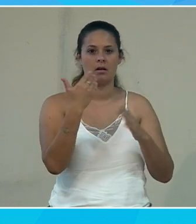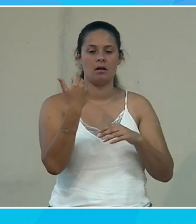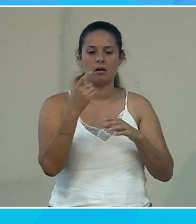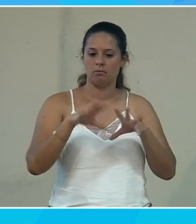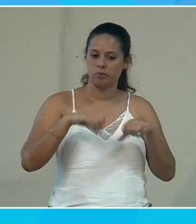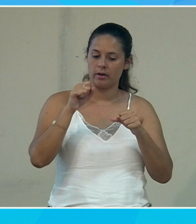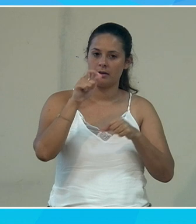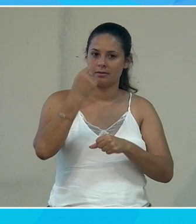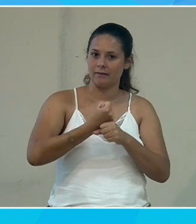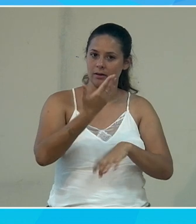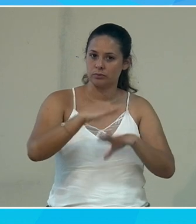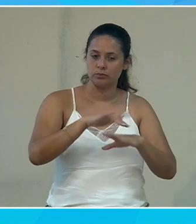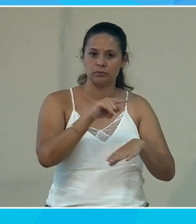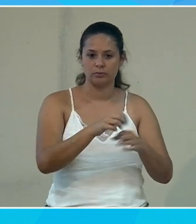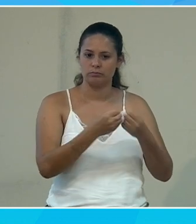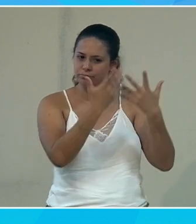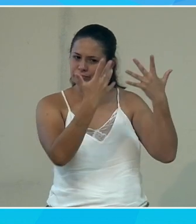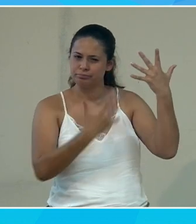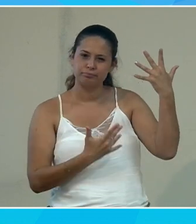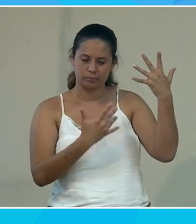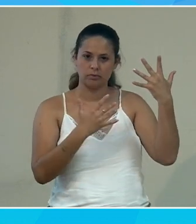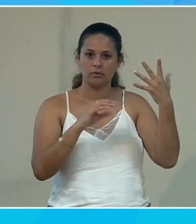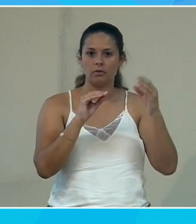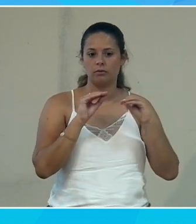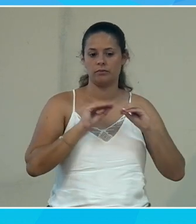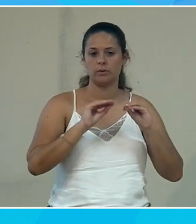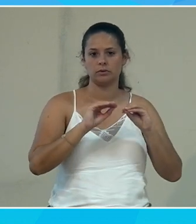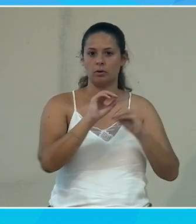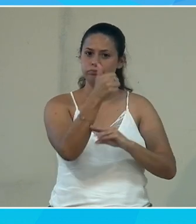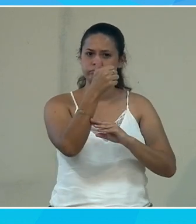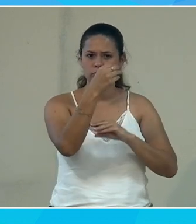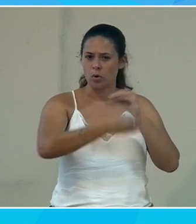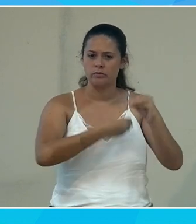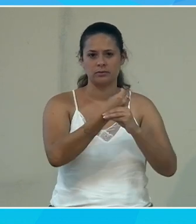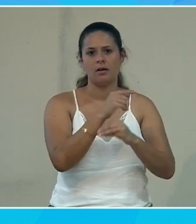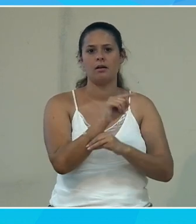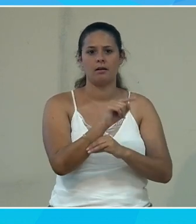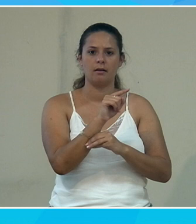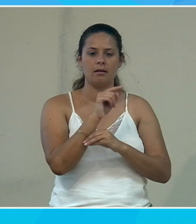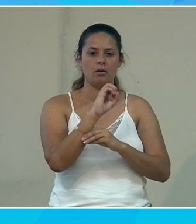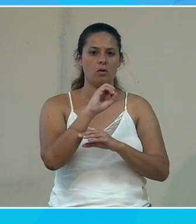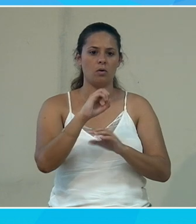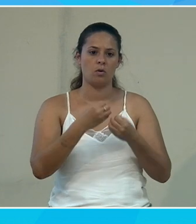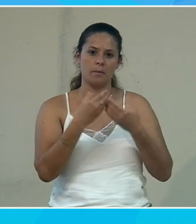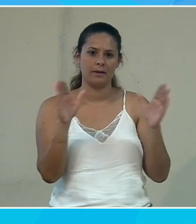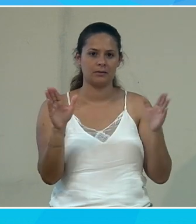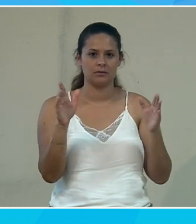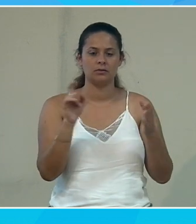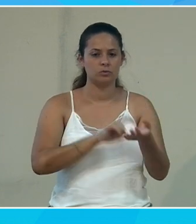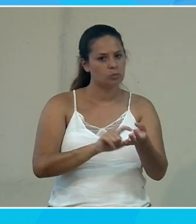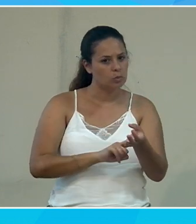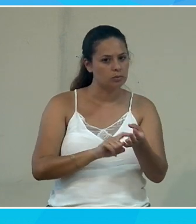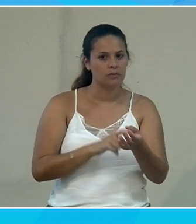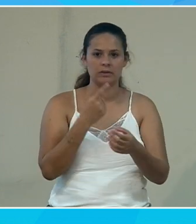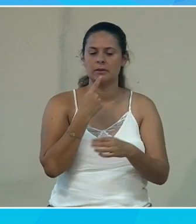est un des premiers fournisseurs mondiaux d'open source l'open source ne pas dire qu'on n pas commercial on ne pas me dire